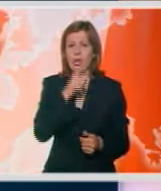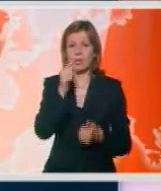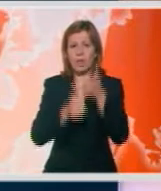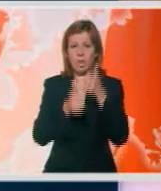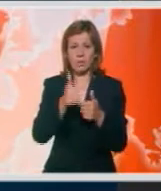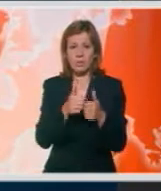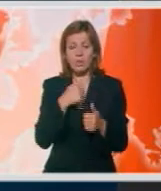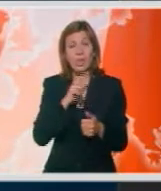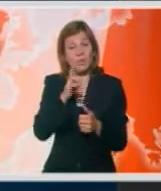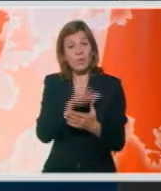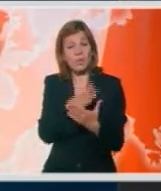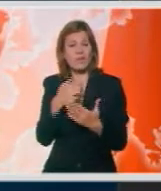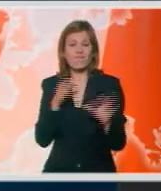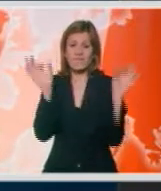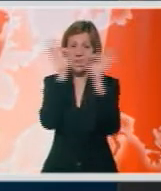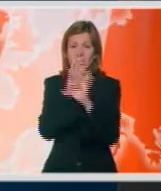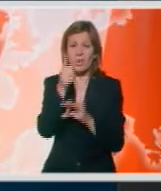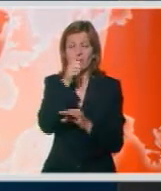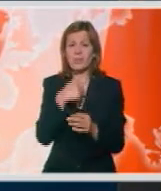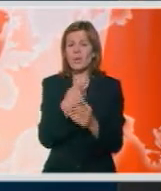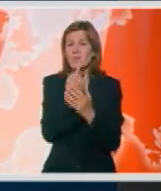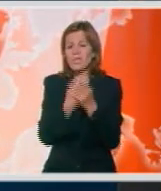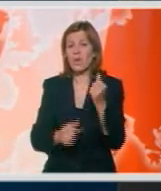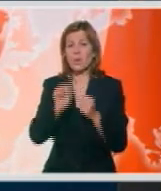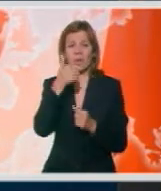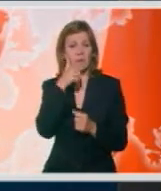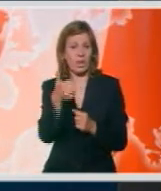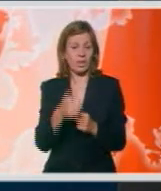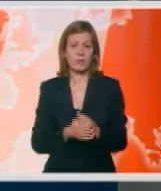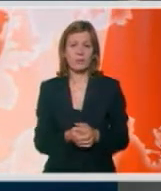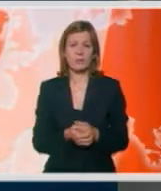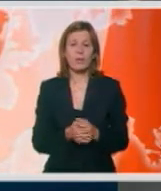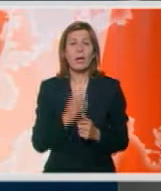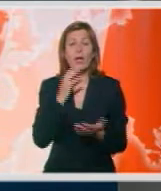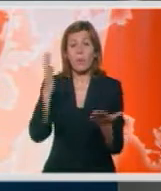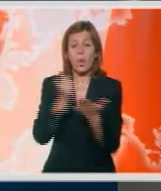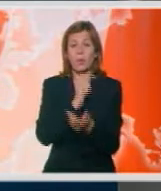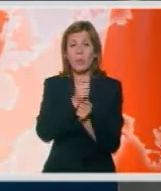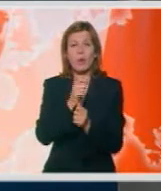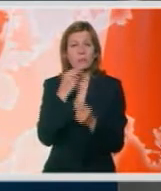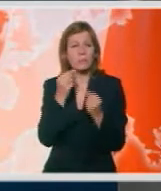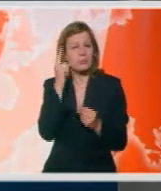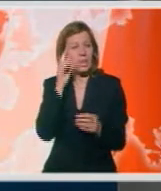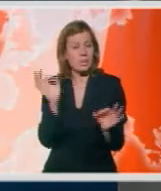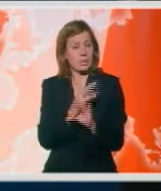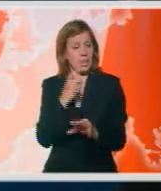ali sam sa druge strane razočaran što sam ispao prvog dana. Za pobedu u pokjeru važni su veština i sreća. Samo mali deo od